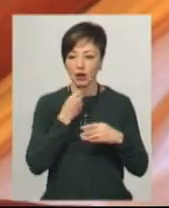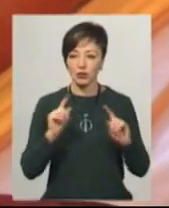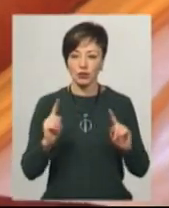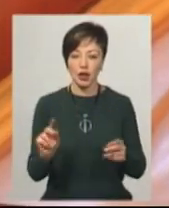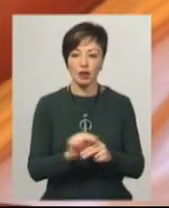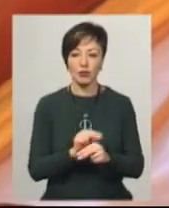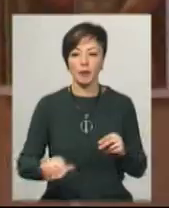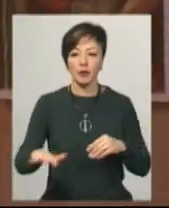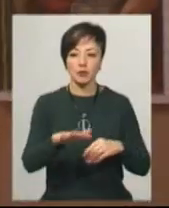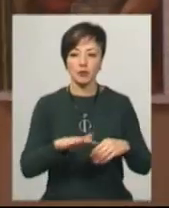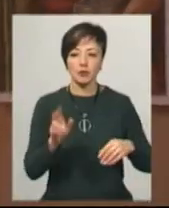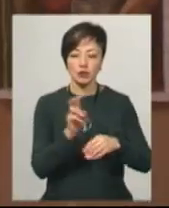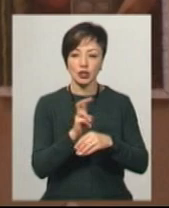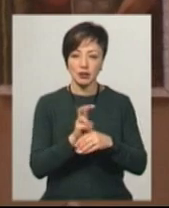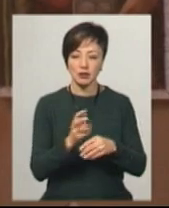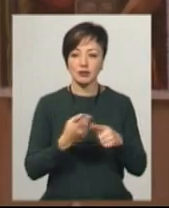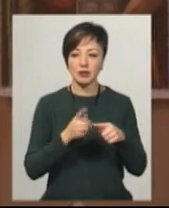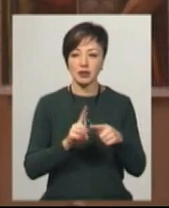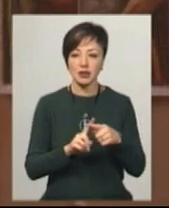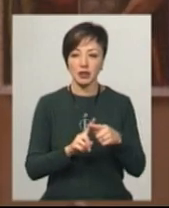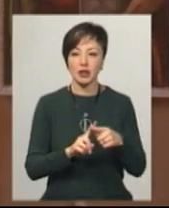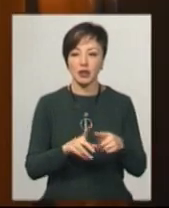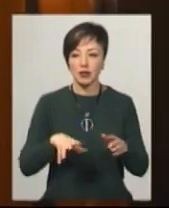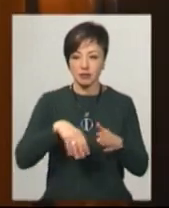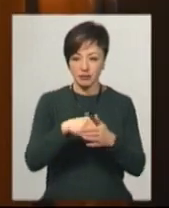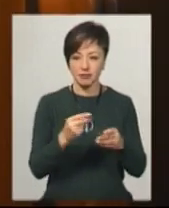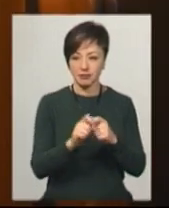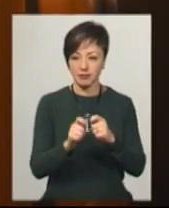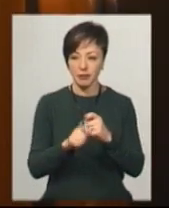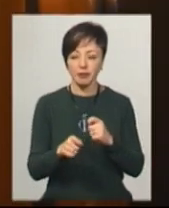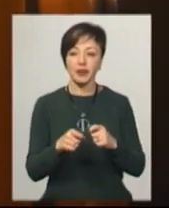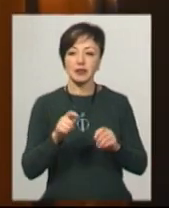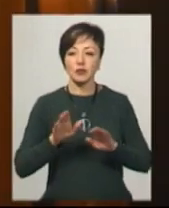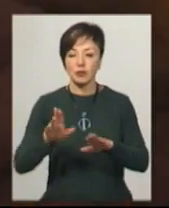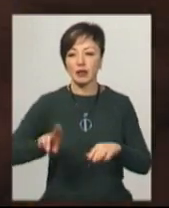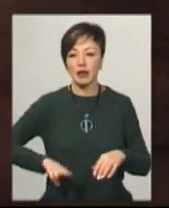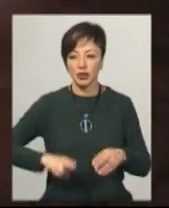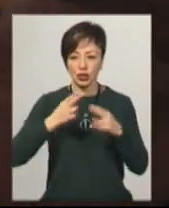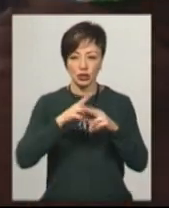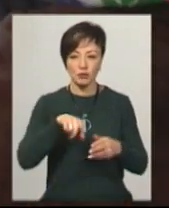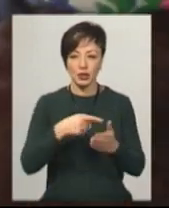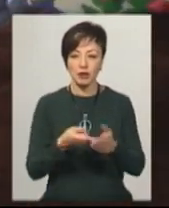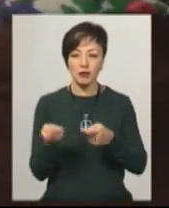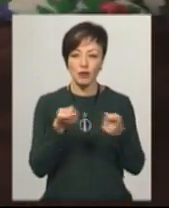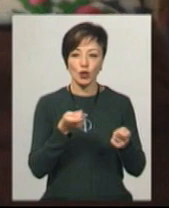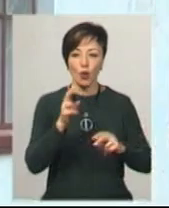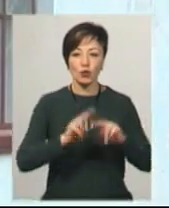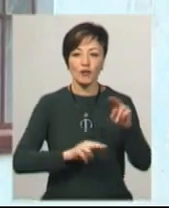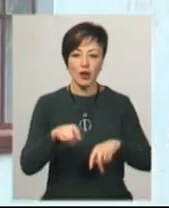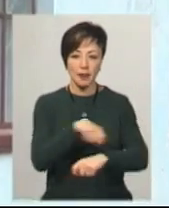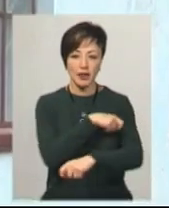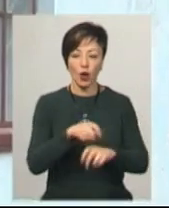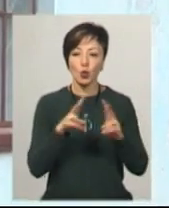приміщення за пожертвою прихожан. Зі слів Віталія Климчука, заступника директора лікарні з технічних питань, люди в більшості приносили будівельні матеріали.